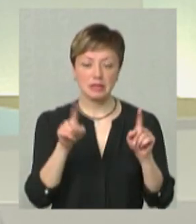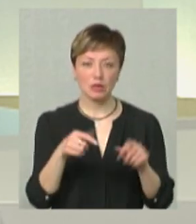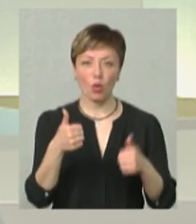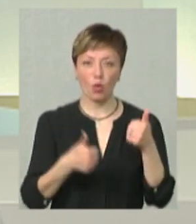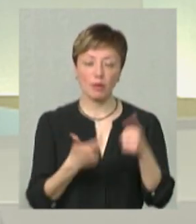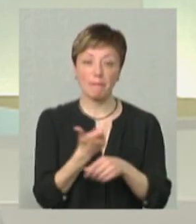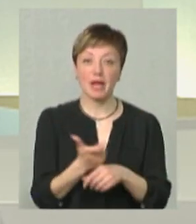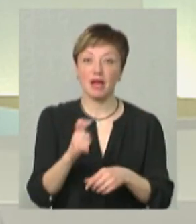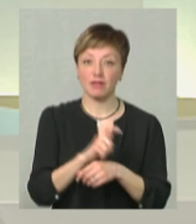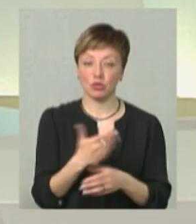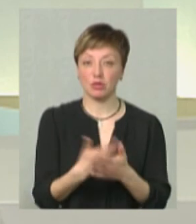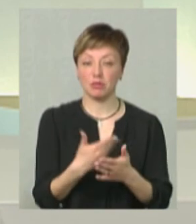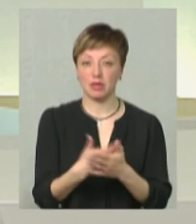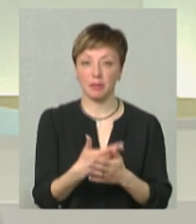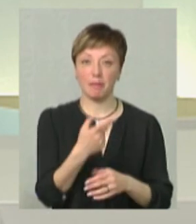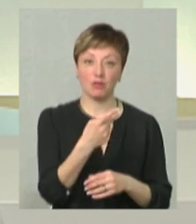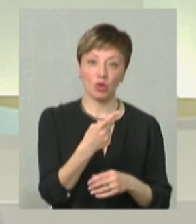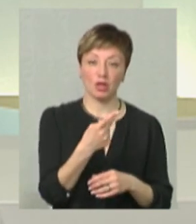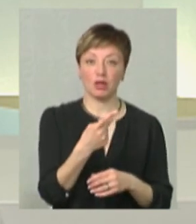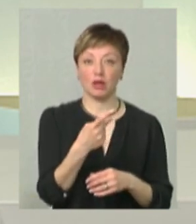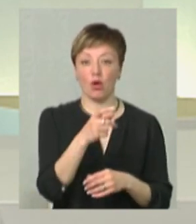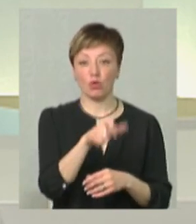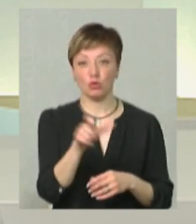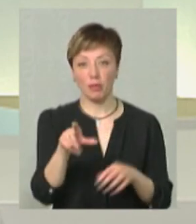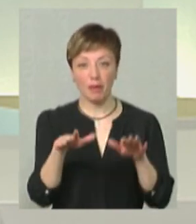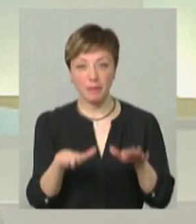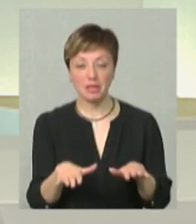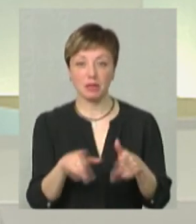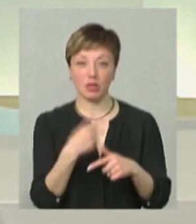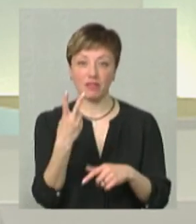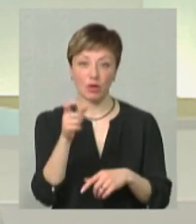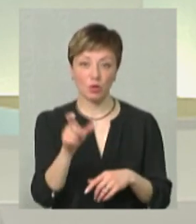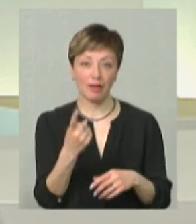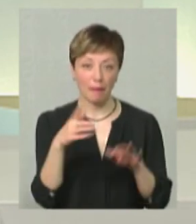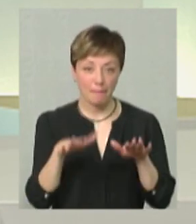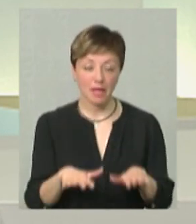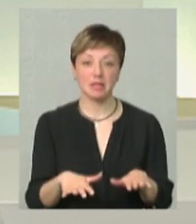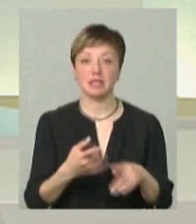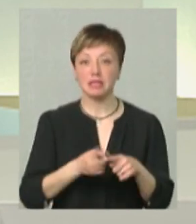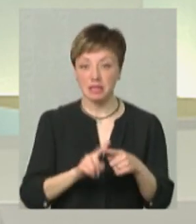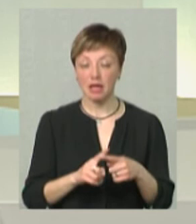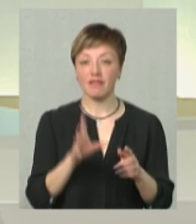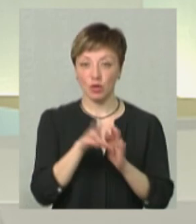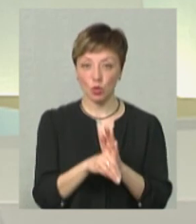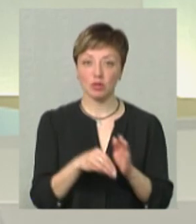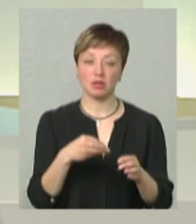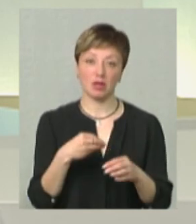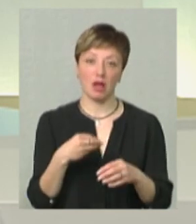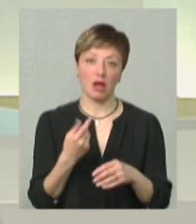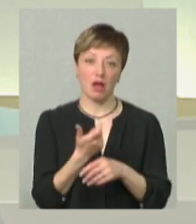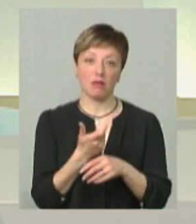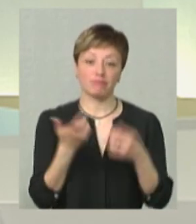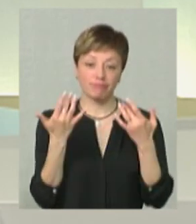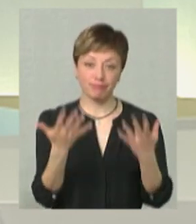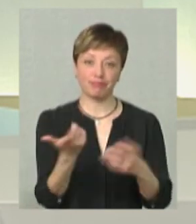конкурс перевищує півтори особи на місце або дві особи на місце. І це відноситься до поняття кон'юктурна